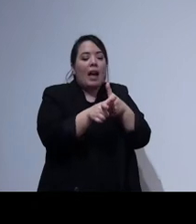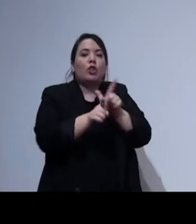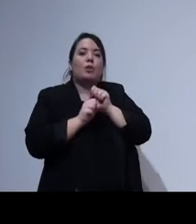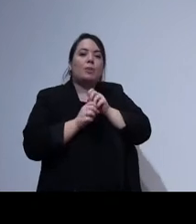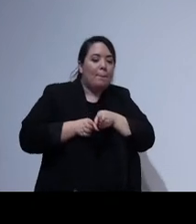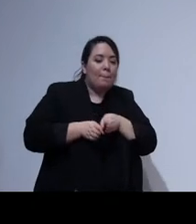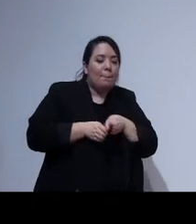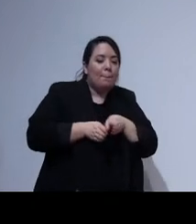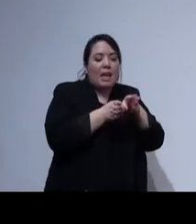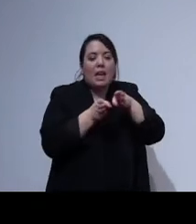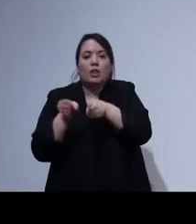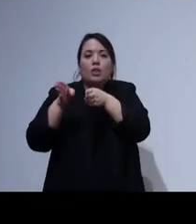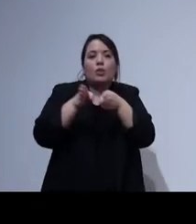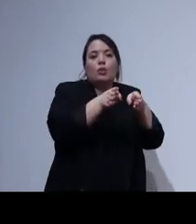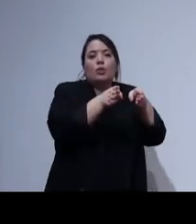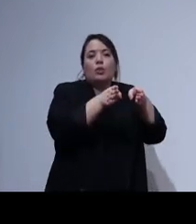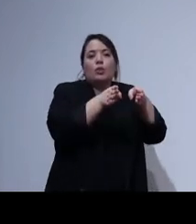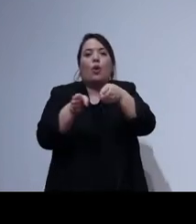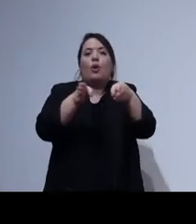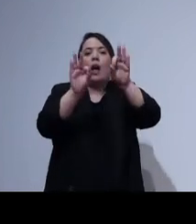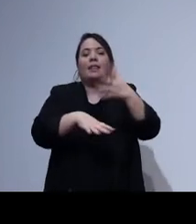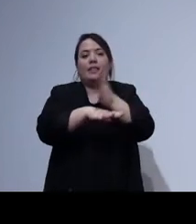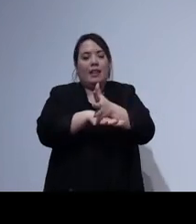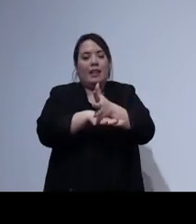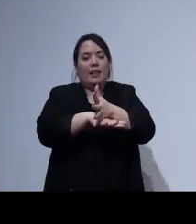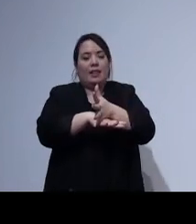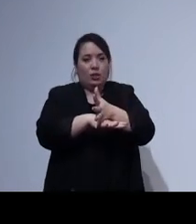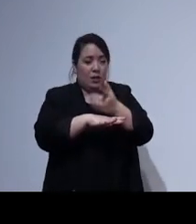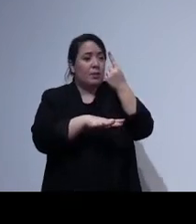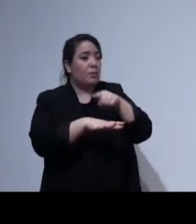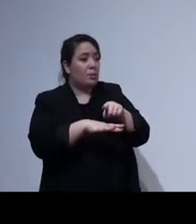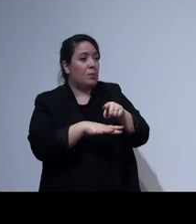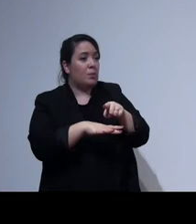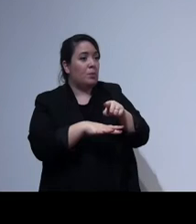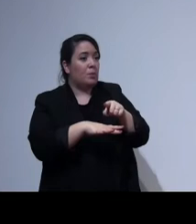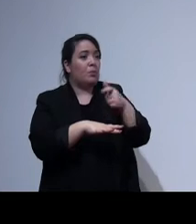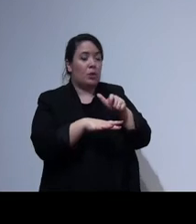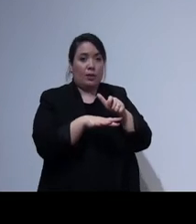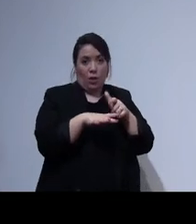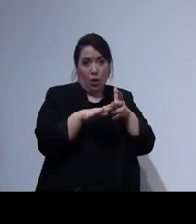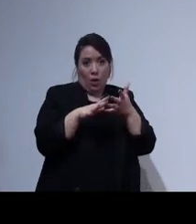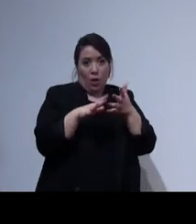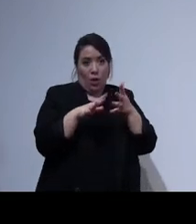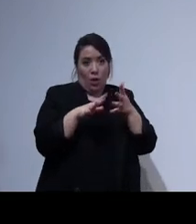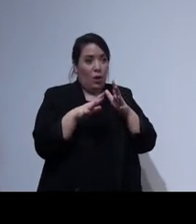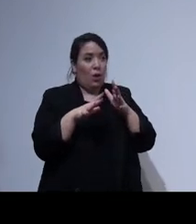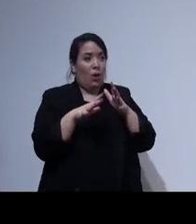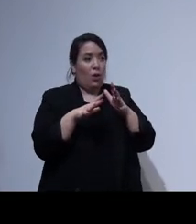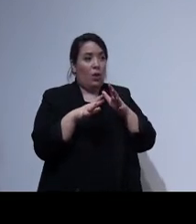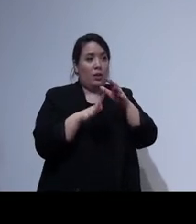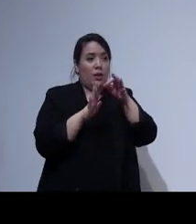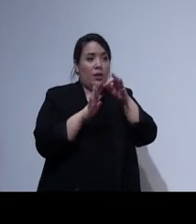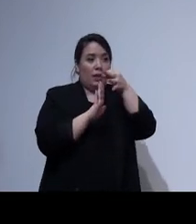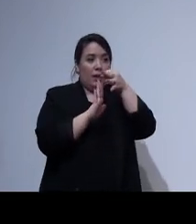è l'itinerario che è ancora meglio perché l'itinerario è molto spaccettato ed è fatto di persone che si